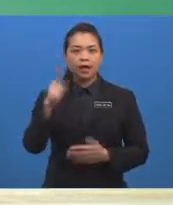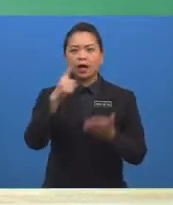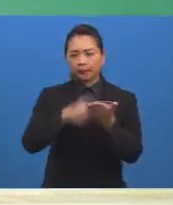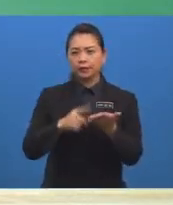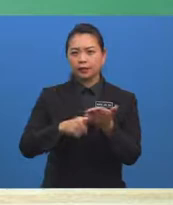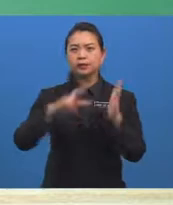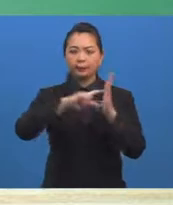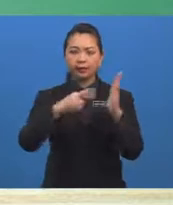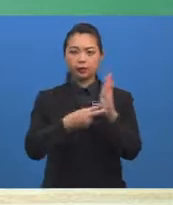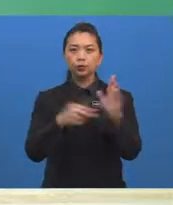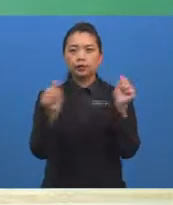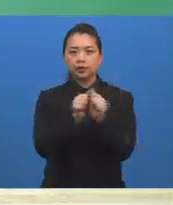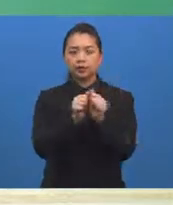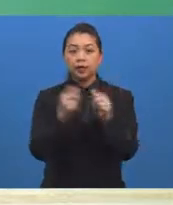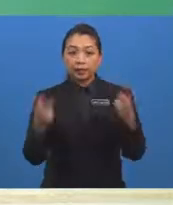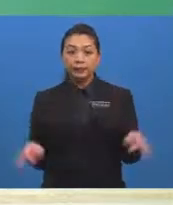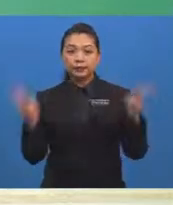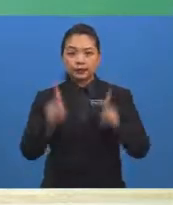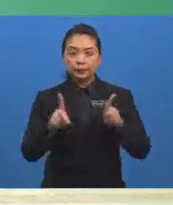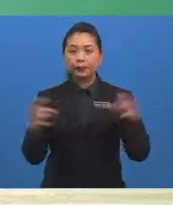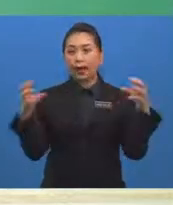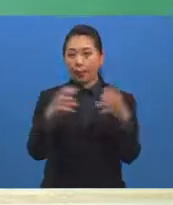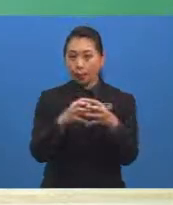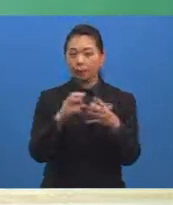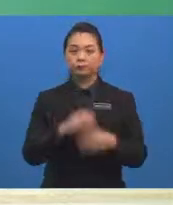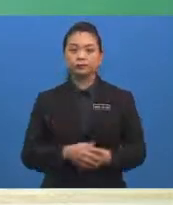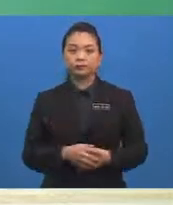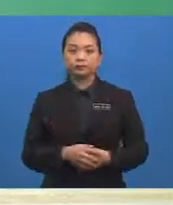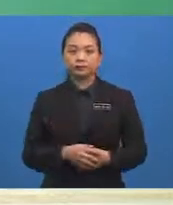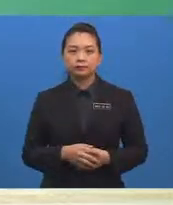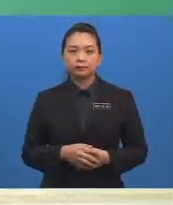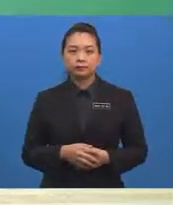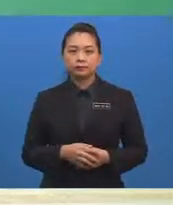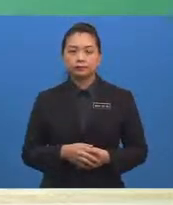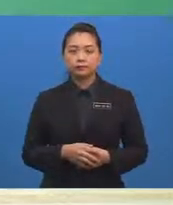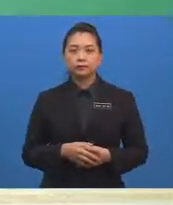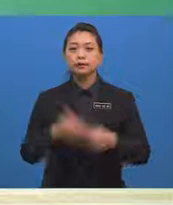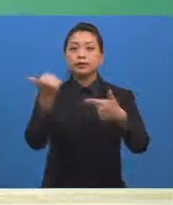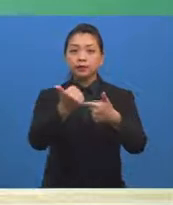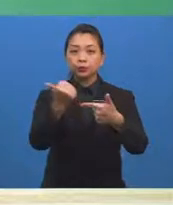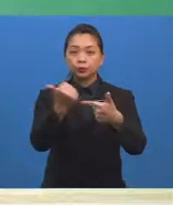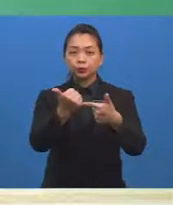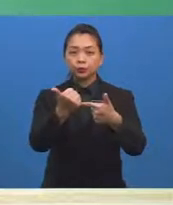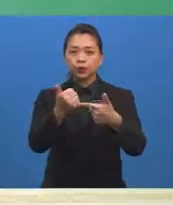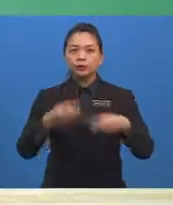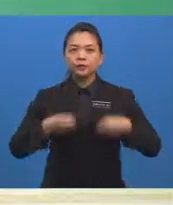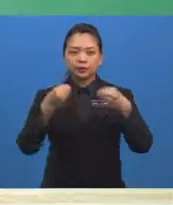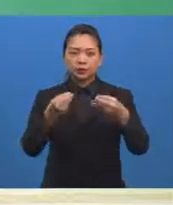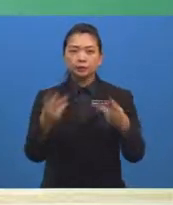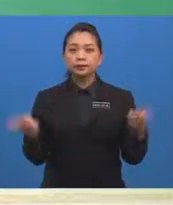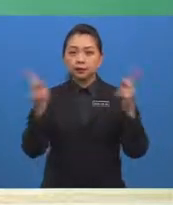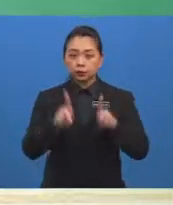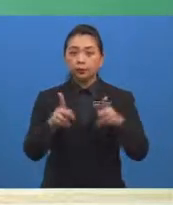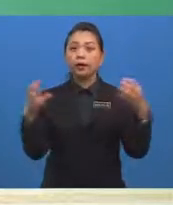yang dimaksudkan dengan peristiwa bergabung. Kedua, bagi peristiwa bergabung, akan